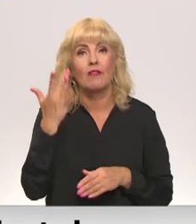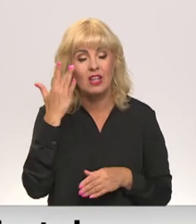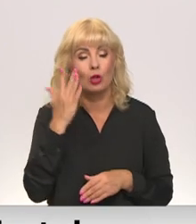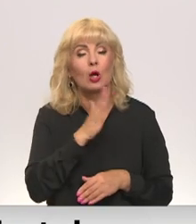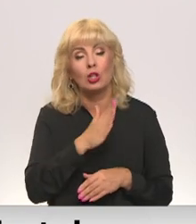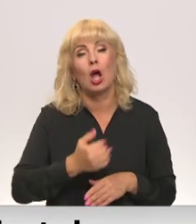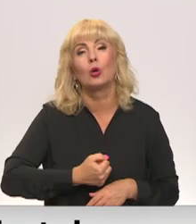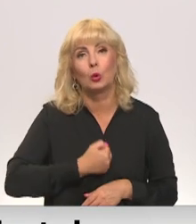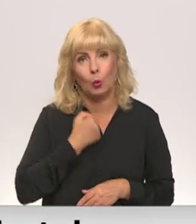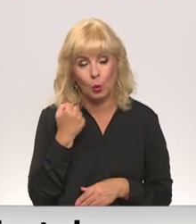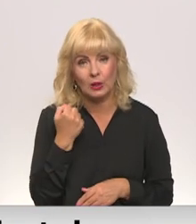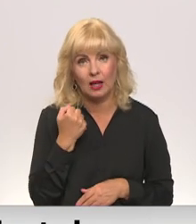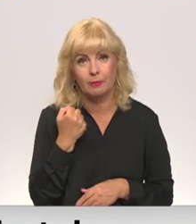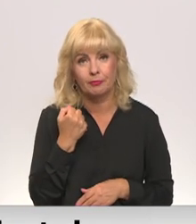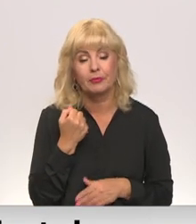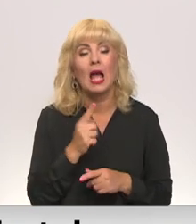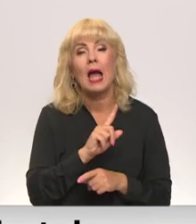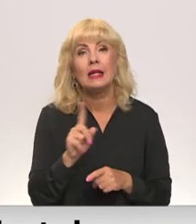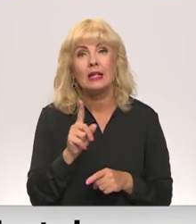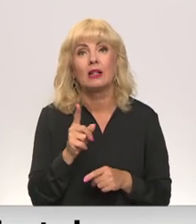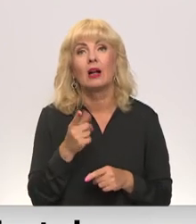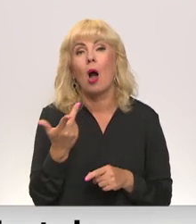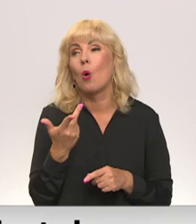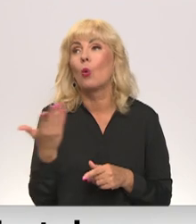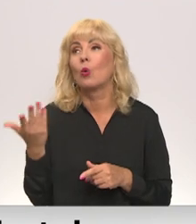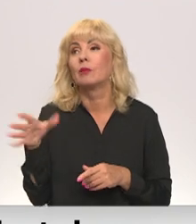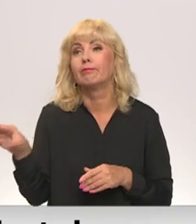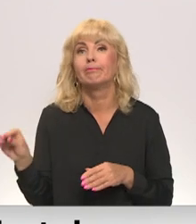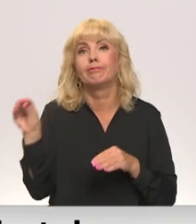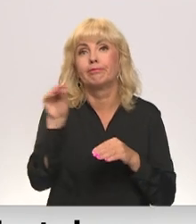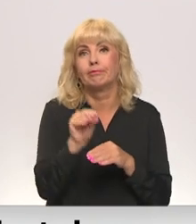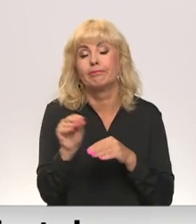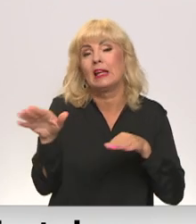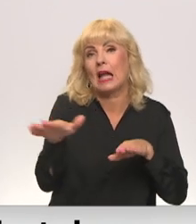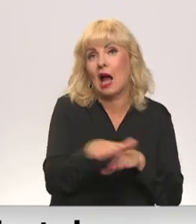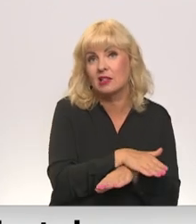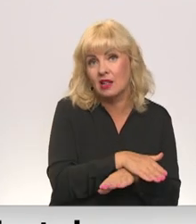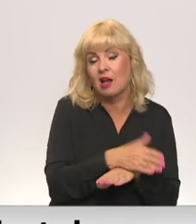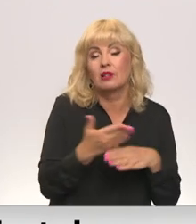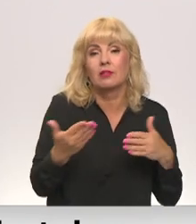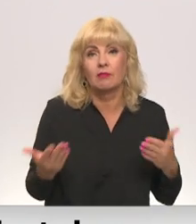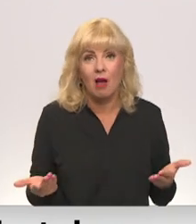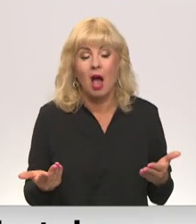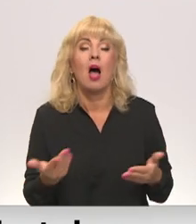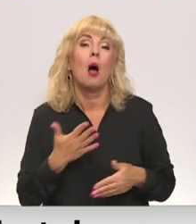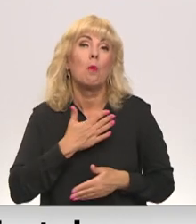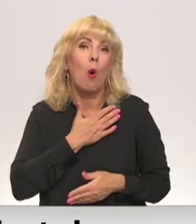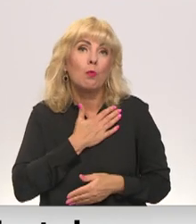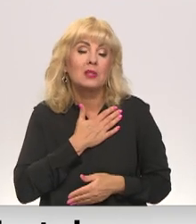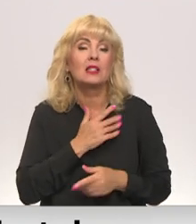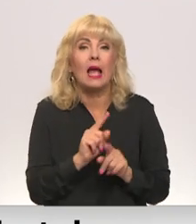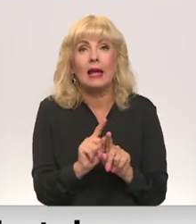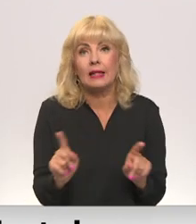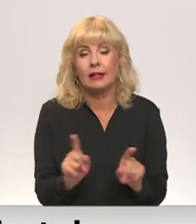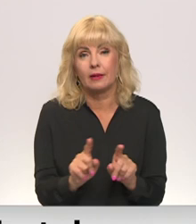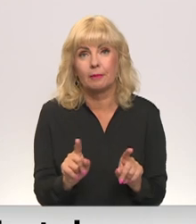sarežģīti, jo ir no kaut kur jens jāsadz. Ņemot vērā, ka mums ir